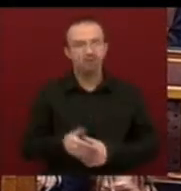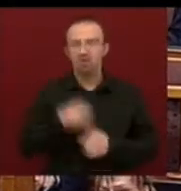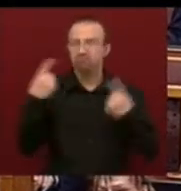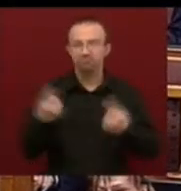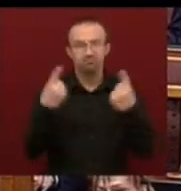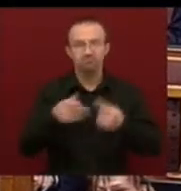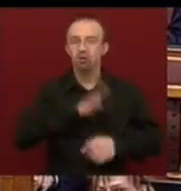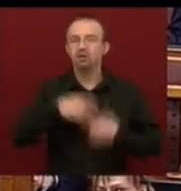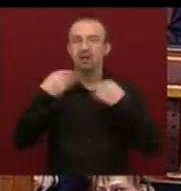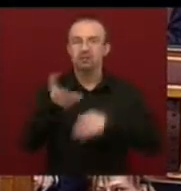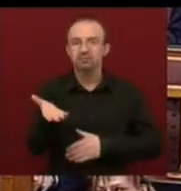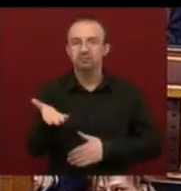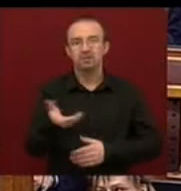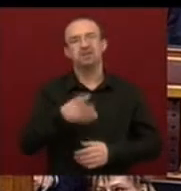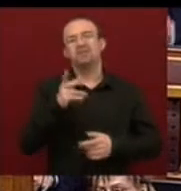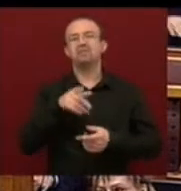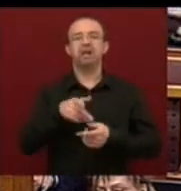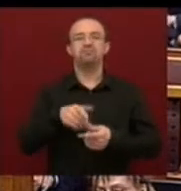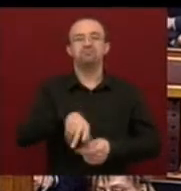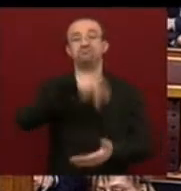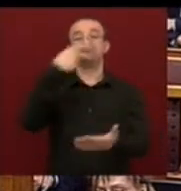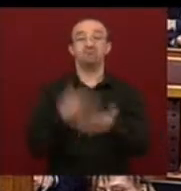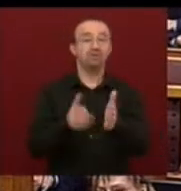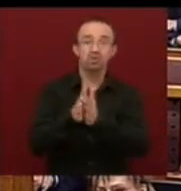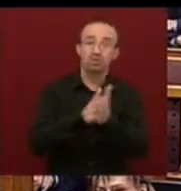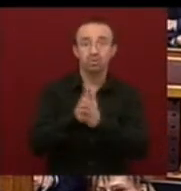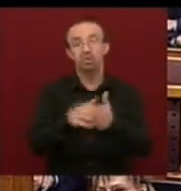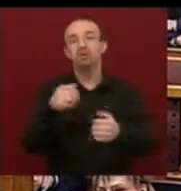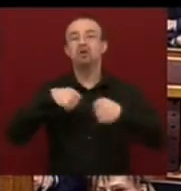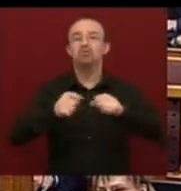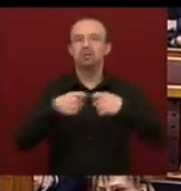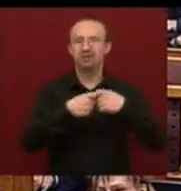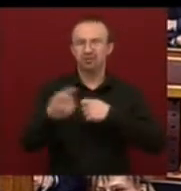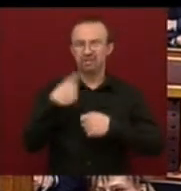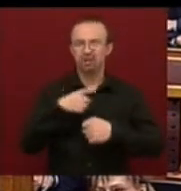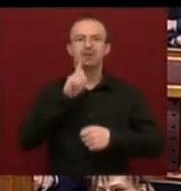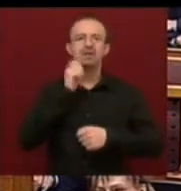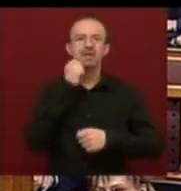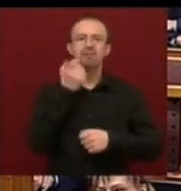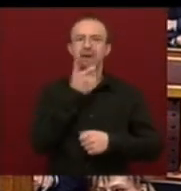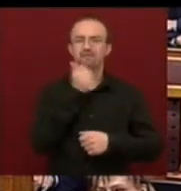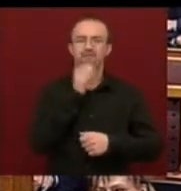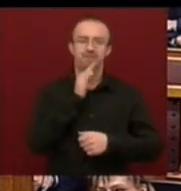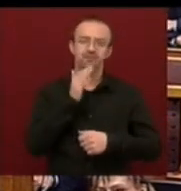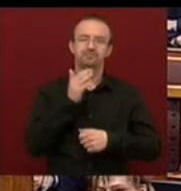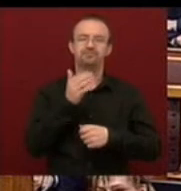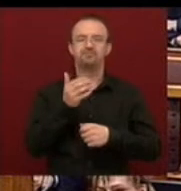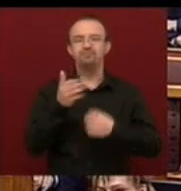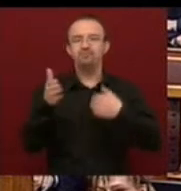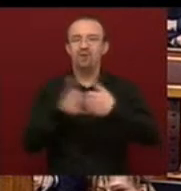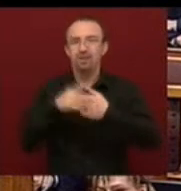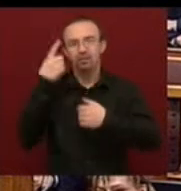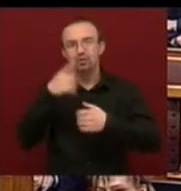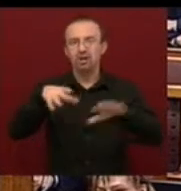nyugodtan elmondhatjuk. És hagyj ne dobjunk hátast a bankszövetség javaslatárótól, miniszterel, amit önök majd az IMF gyámkodása mellett